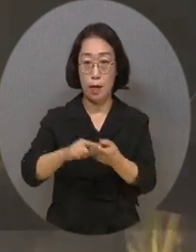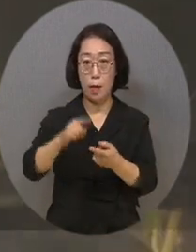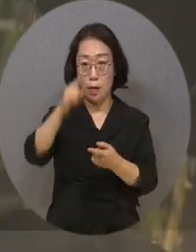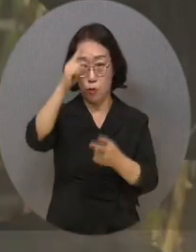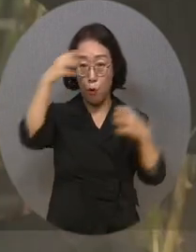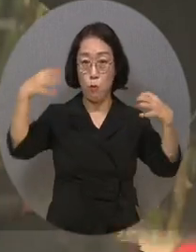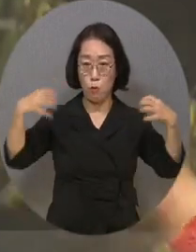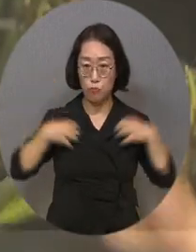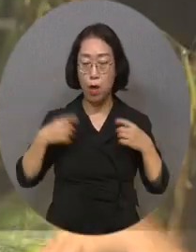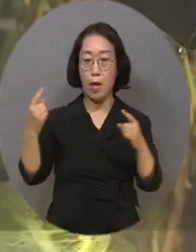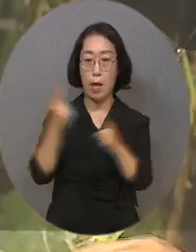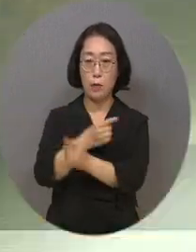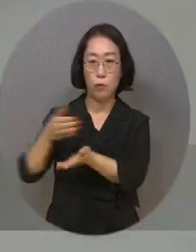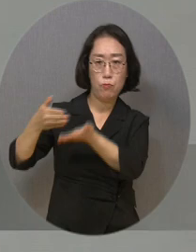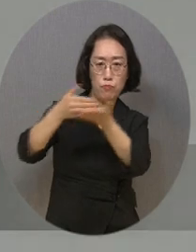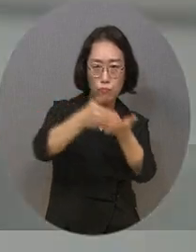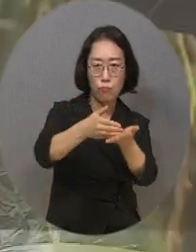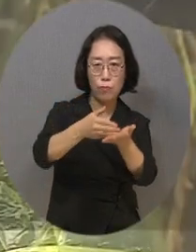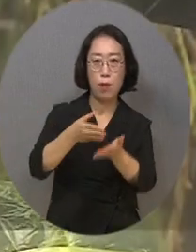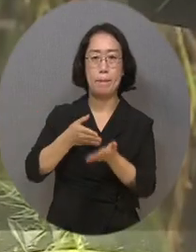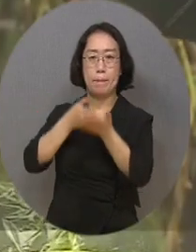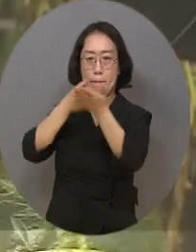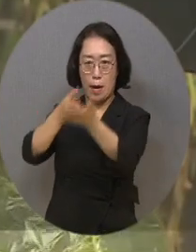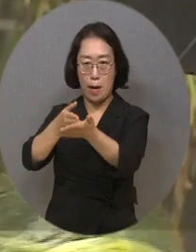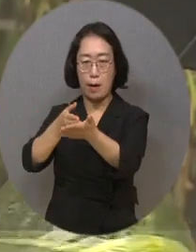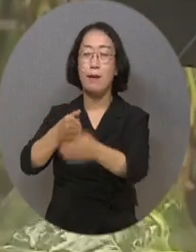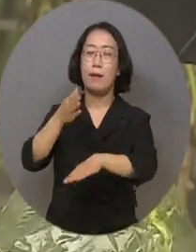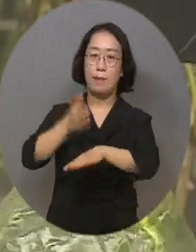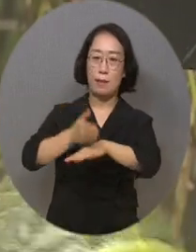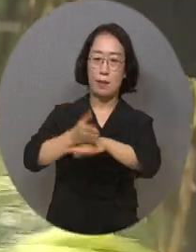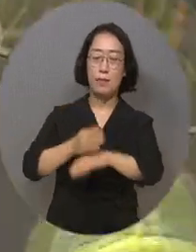적극적인 개선 조치가 있었으면 하는 바람입니다. 감사합니다.